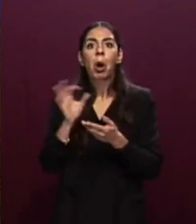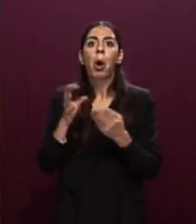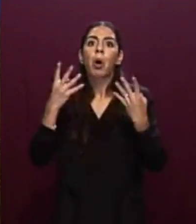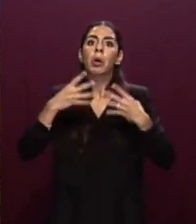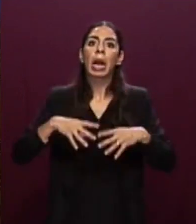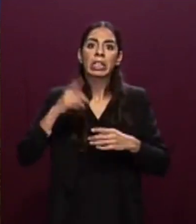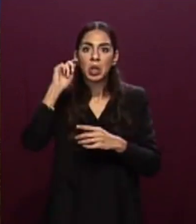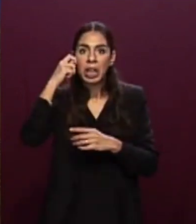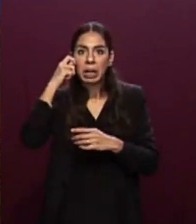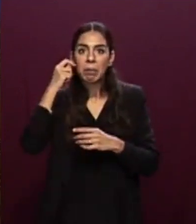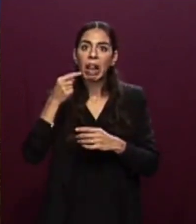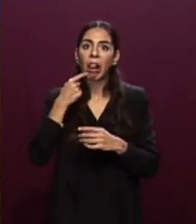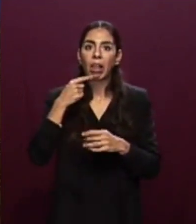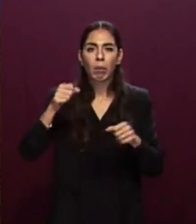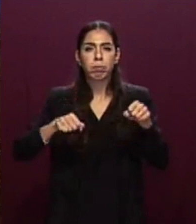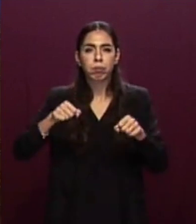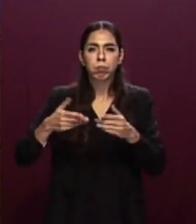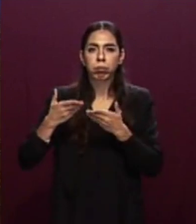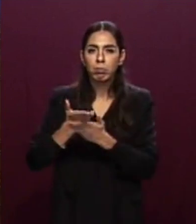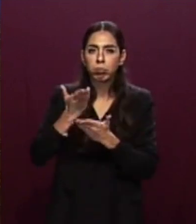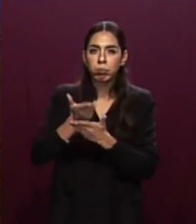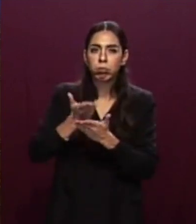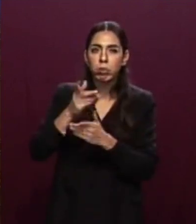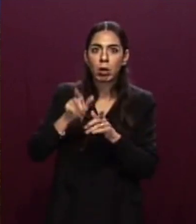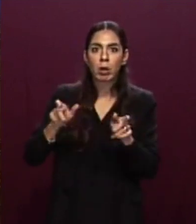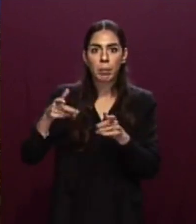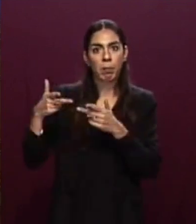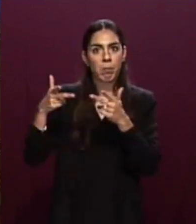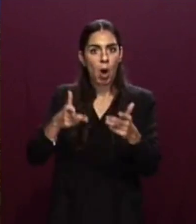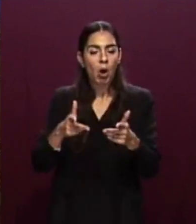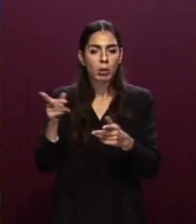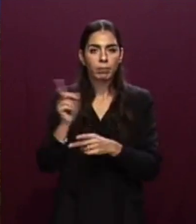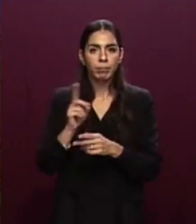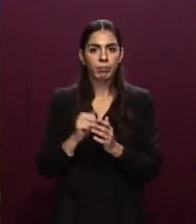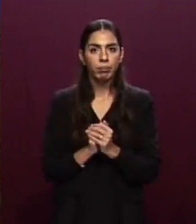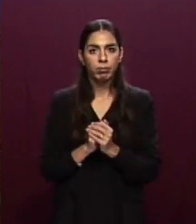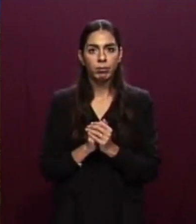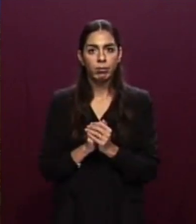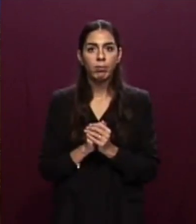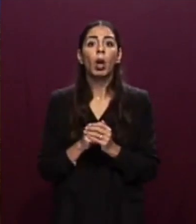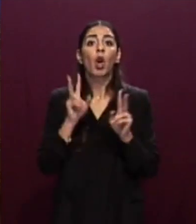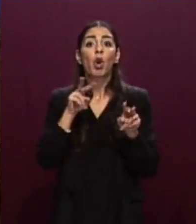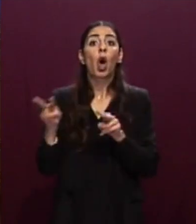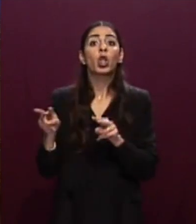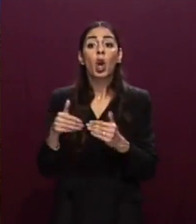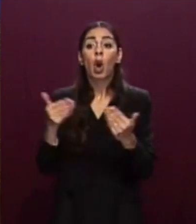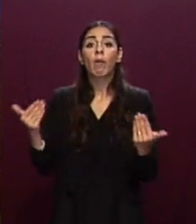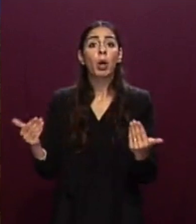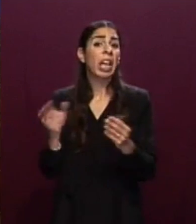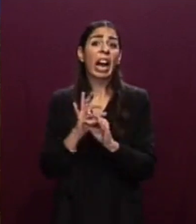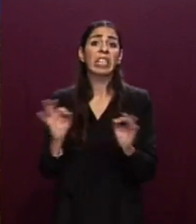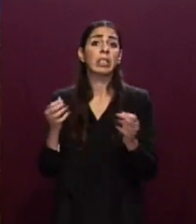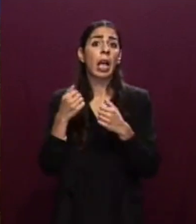dei trafficanti di esseri umani. Abdicare al controllo delle frontiere equivale a favorire le reti criminali e mettere a